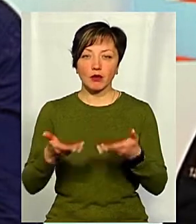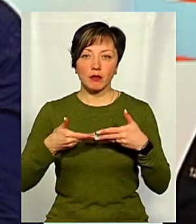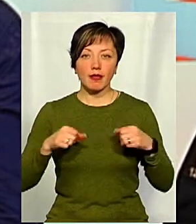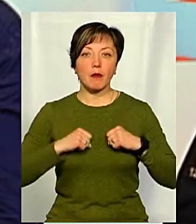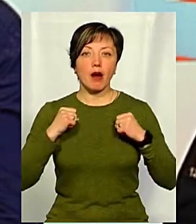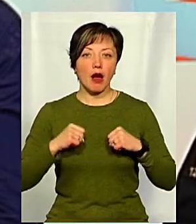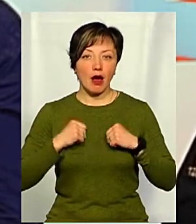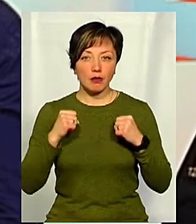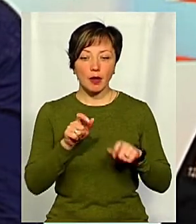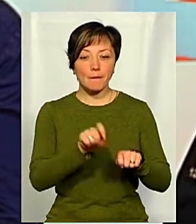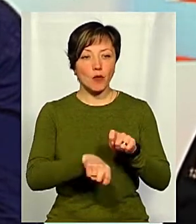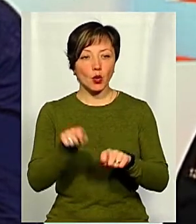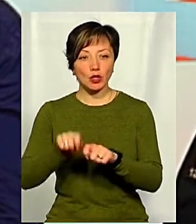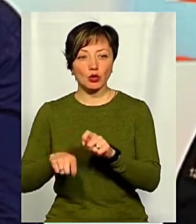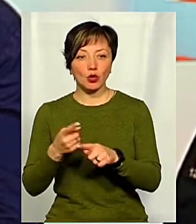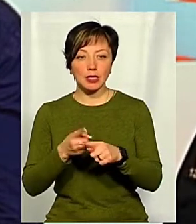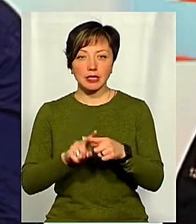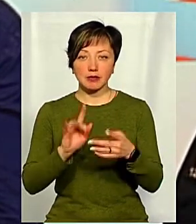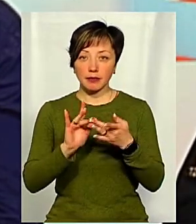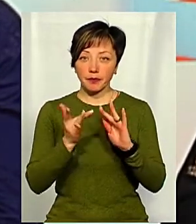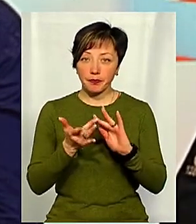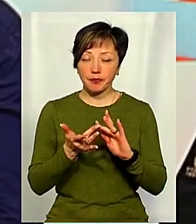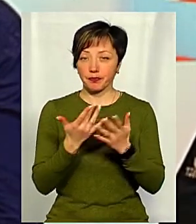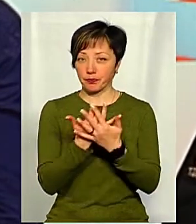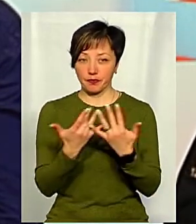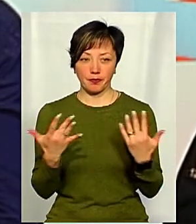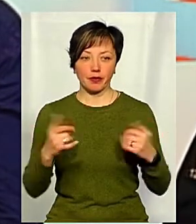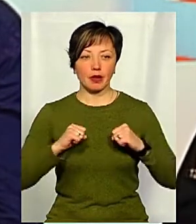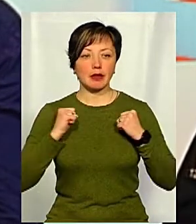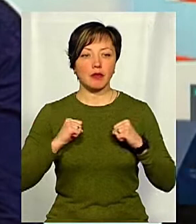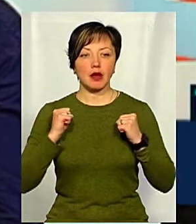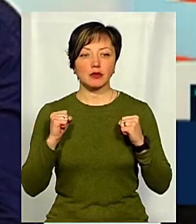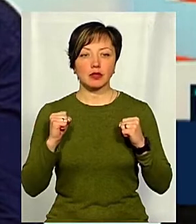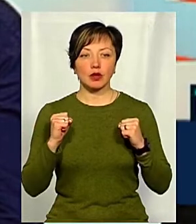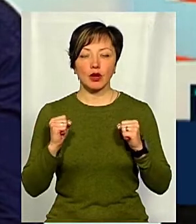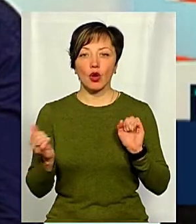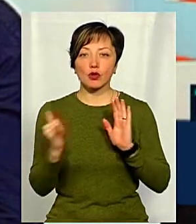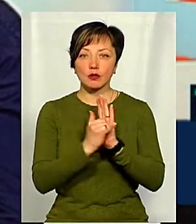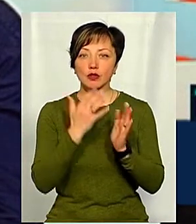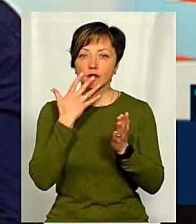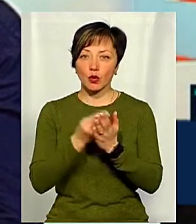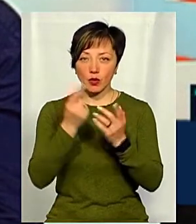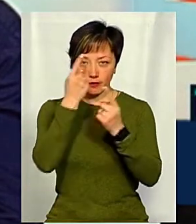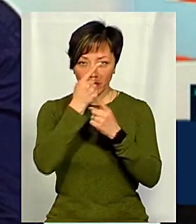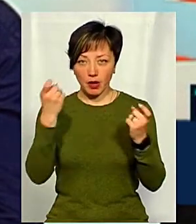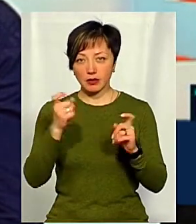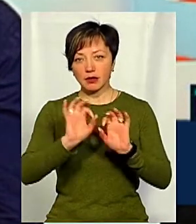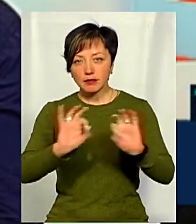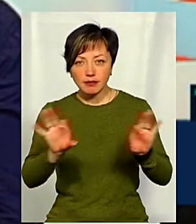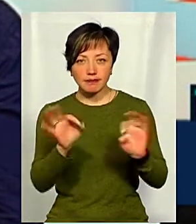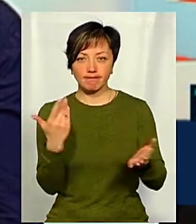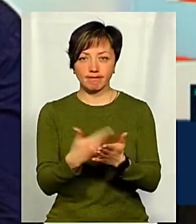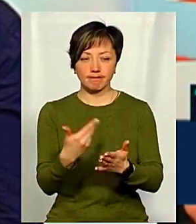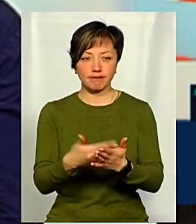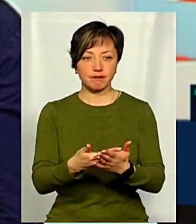намагаємося моніторити ці соціальні мережі, намагаємося розміщувати свою інформацію з попередженням,